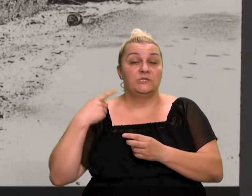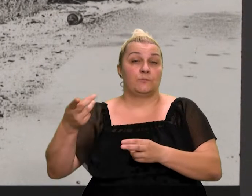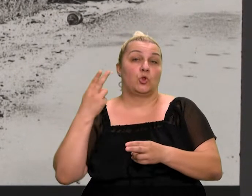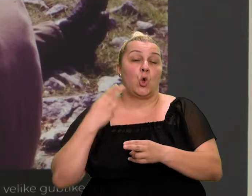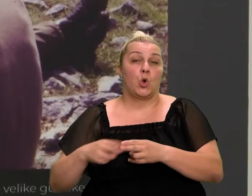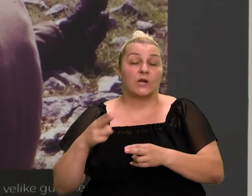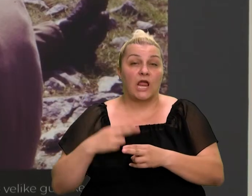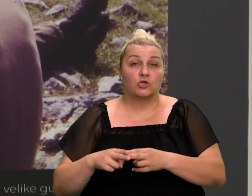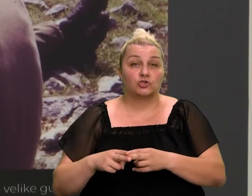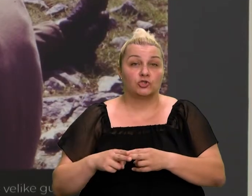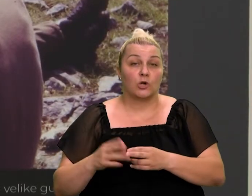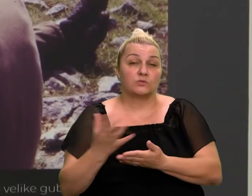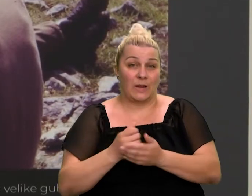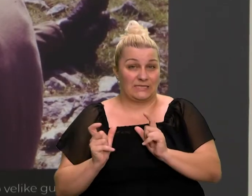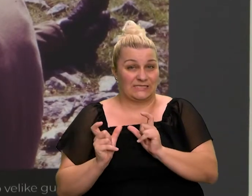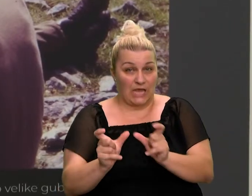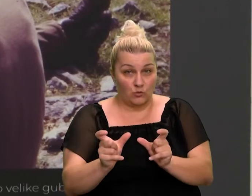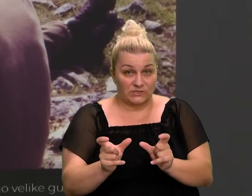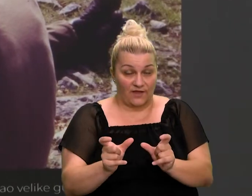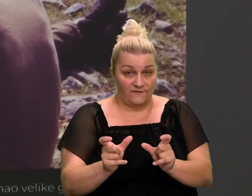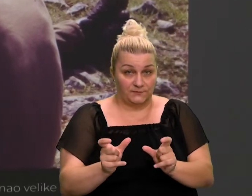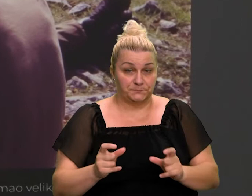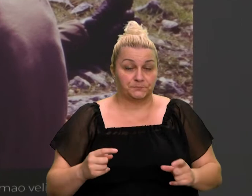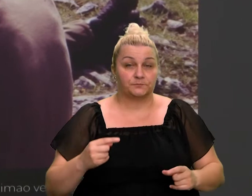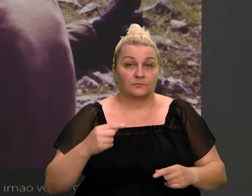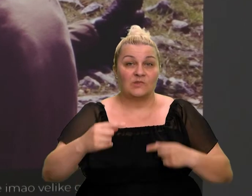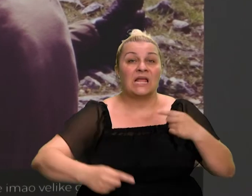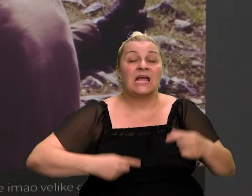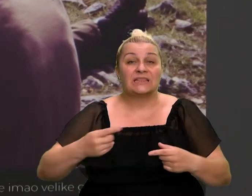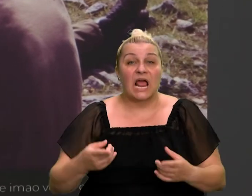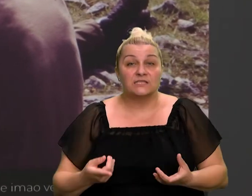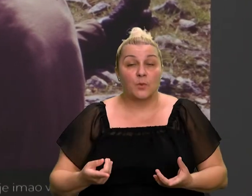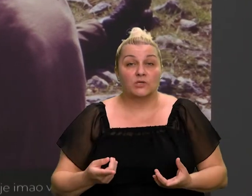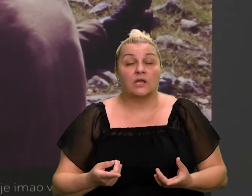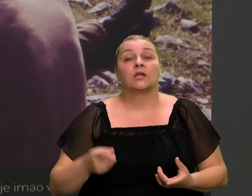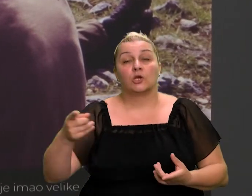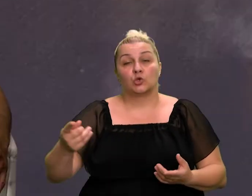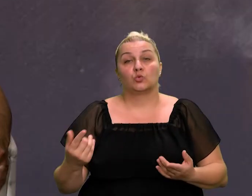način da smo zaustavili, oni smo transporteri, znači, oni su tu odma